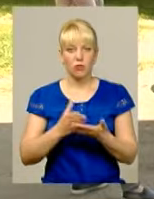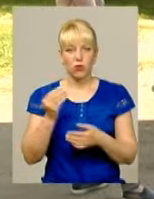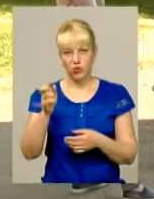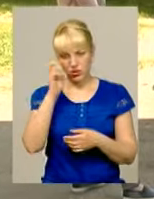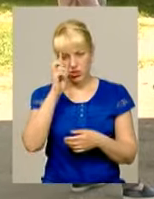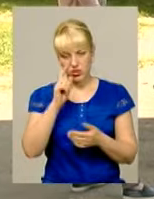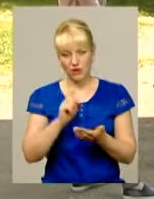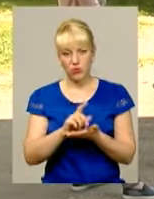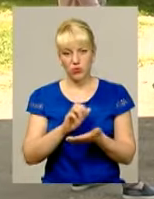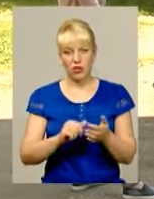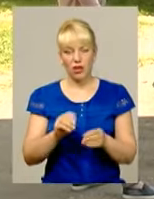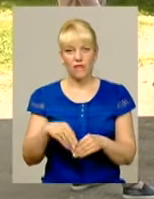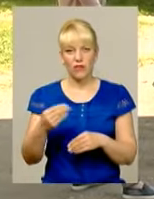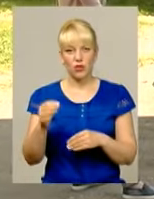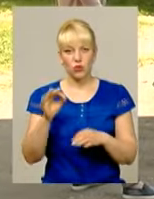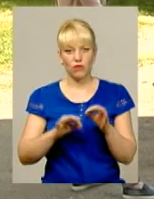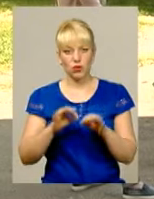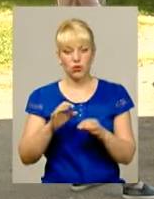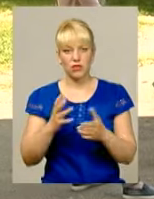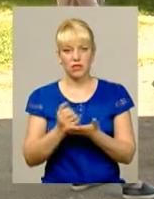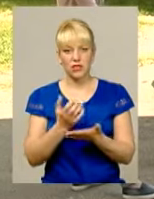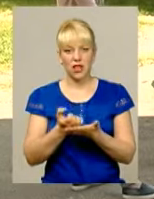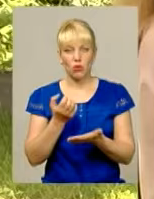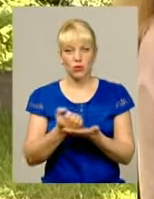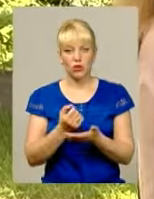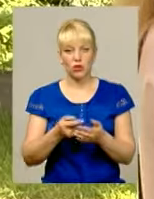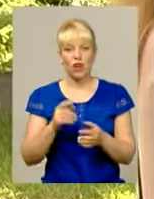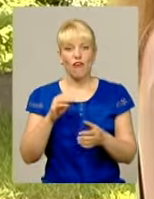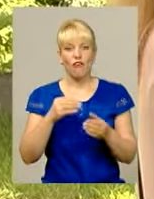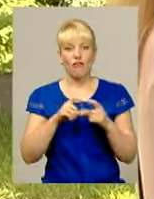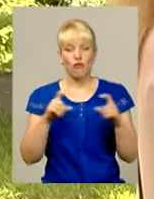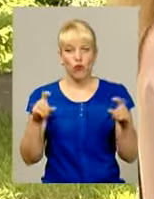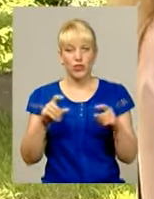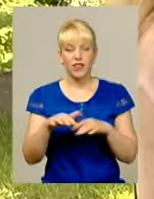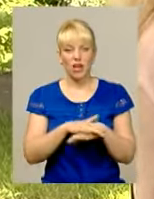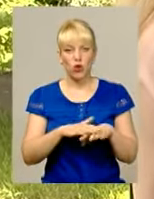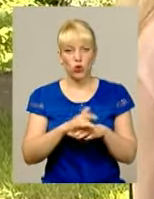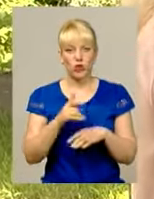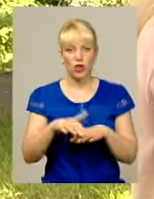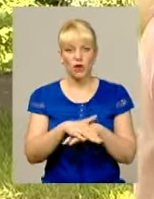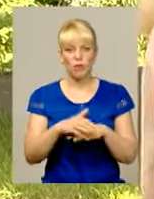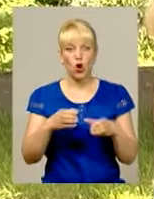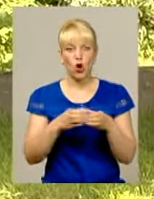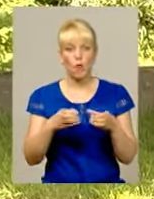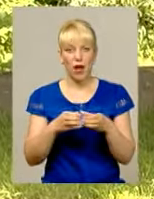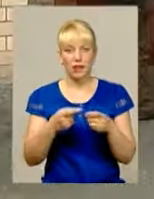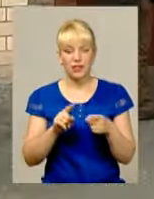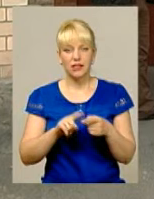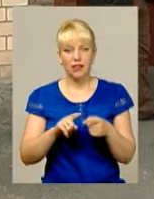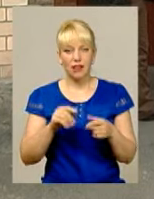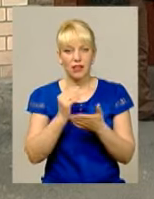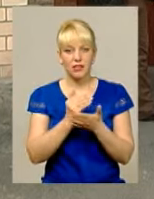віддають відсоток від заробітку у так званий фонд народної громади, ними ж і створений для власних потреб Така схема неабияк